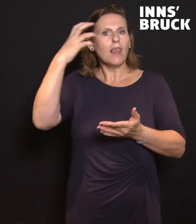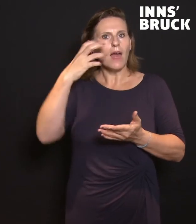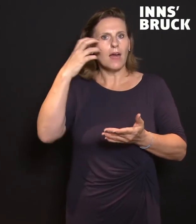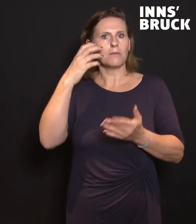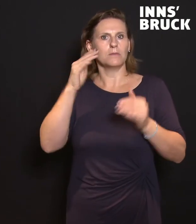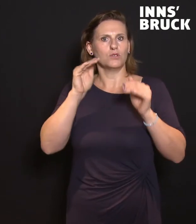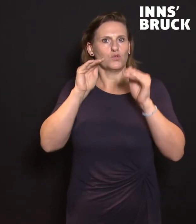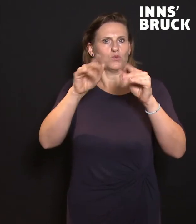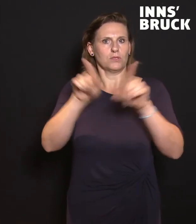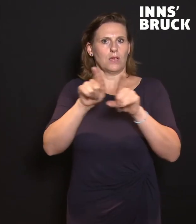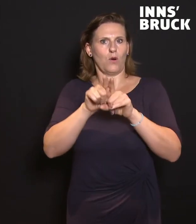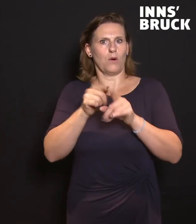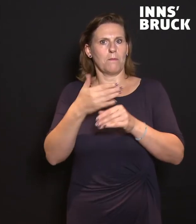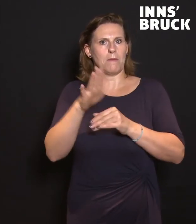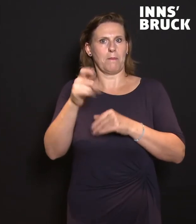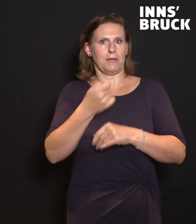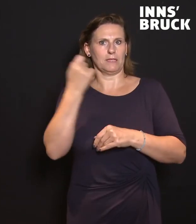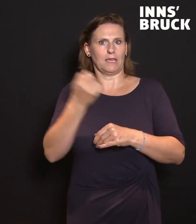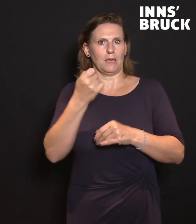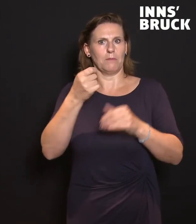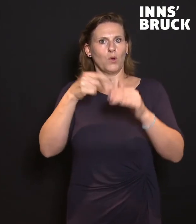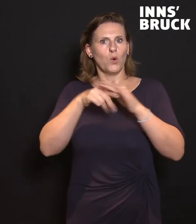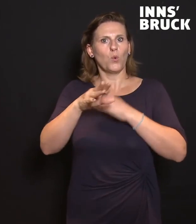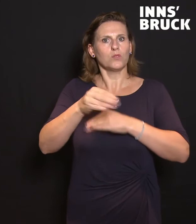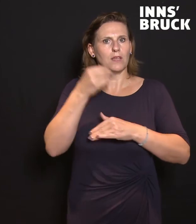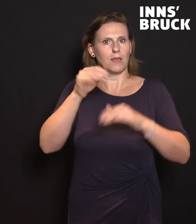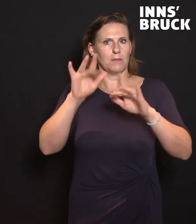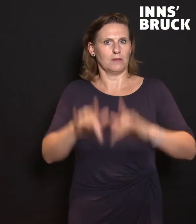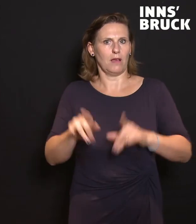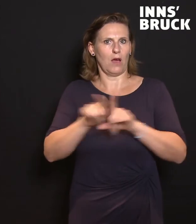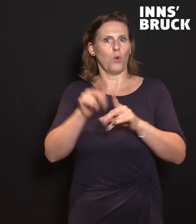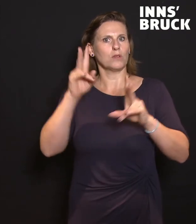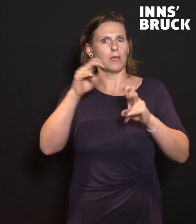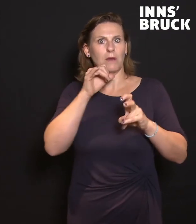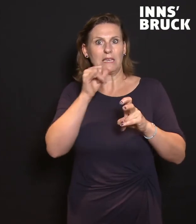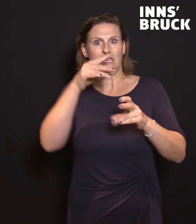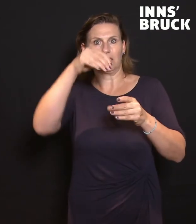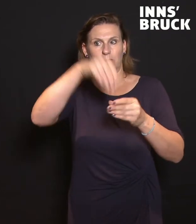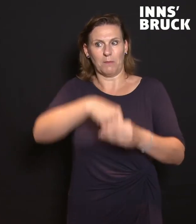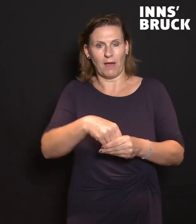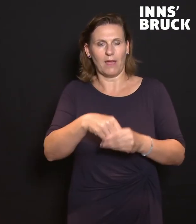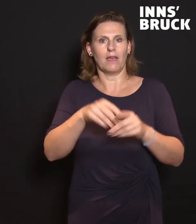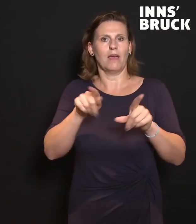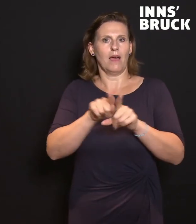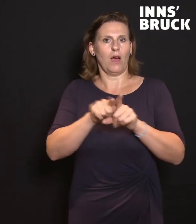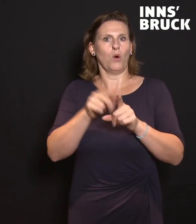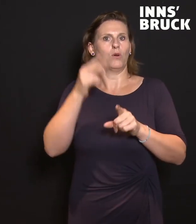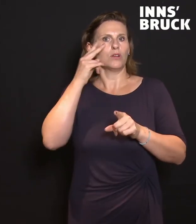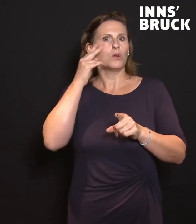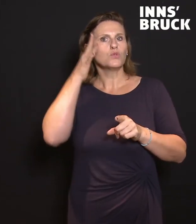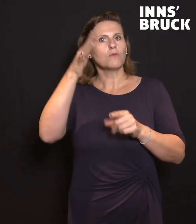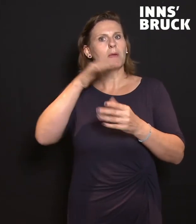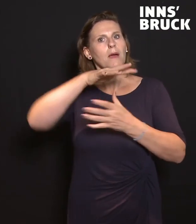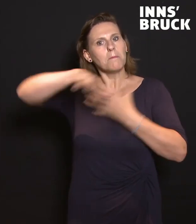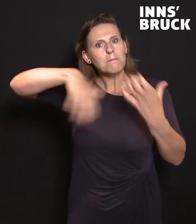Betriebe, sondern eher Unternehmen, die diese Themen nicht haben und daher gehe ich davon aus, dass wir in Zukunft mehr Mischgebiete